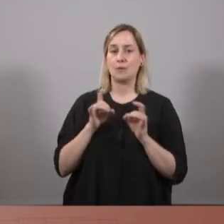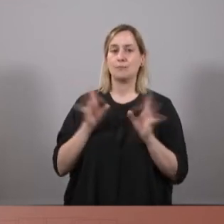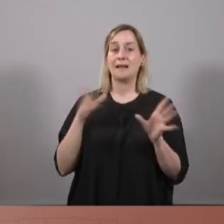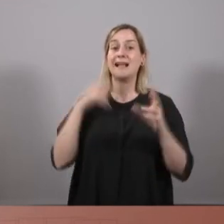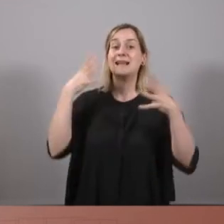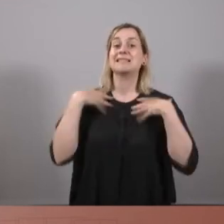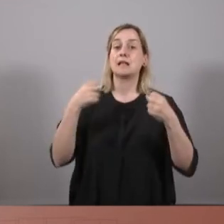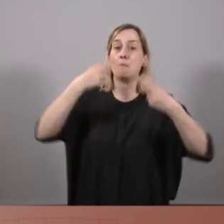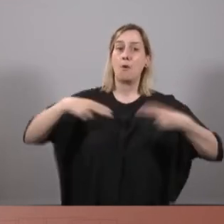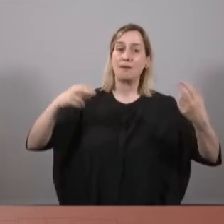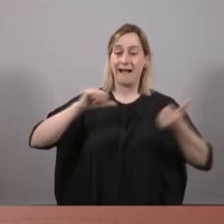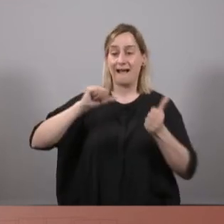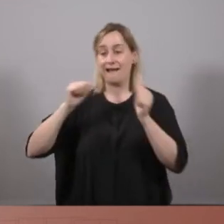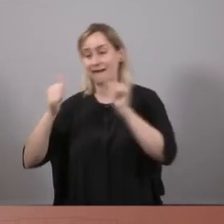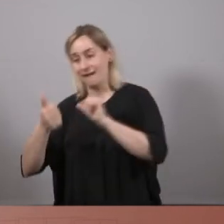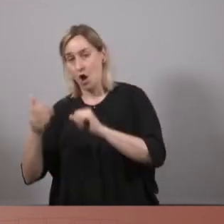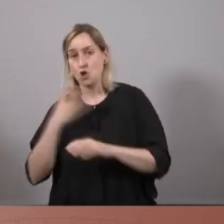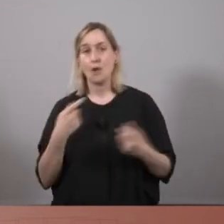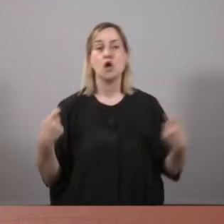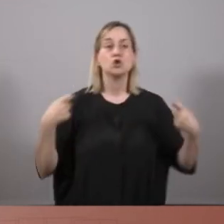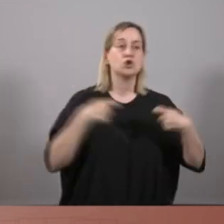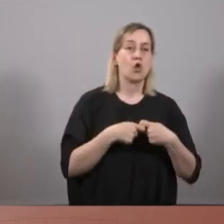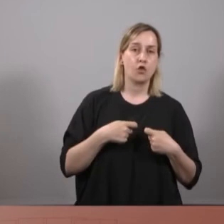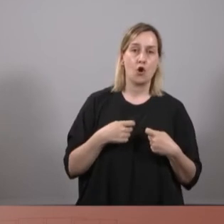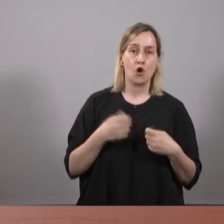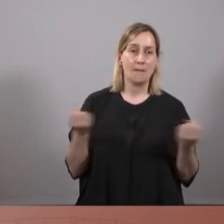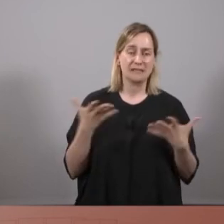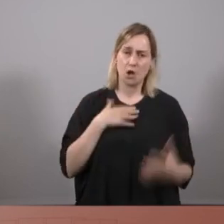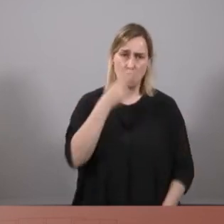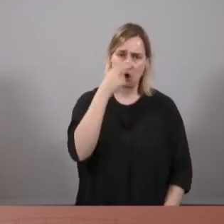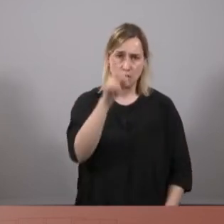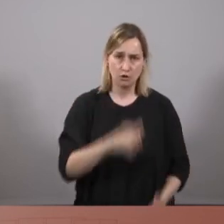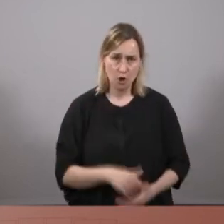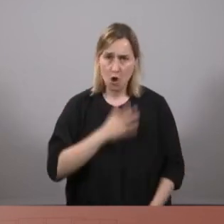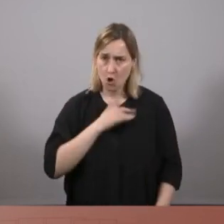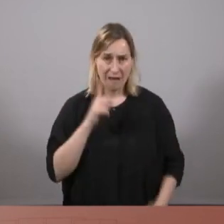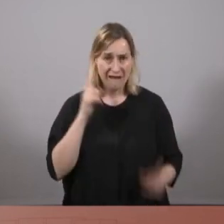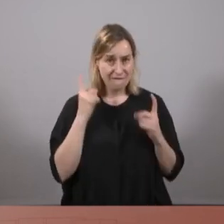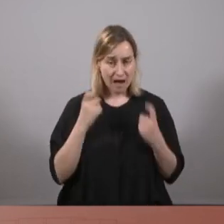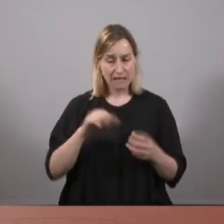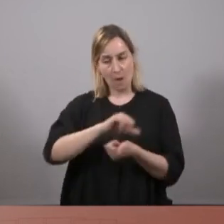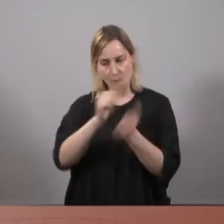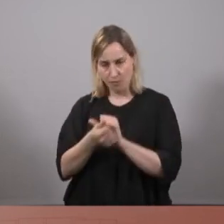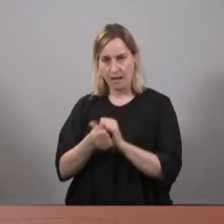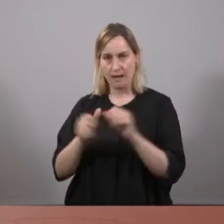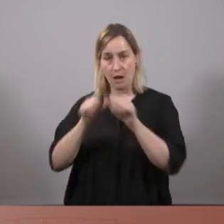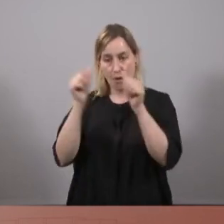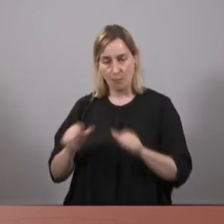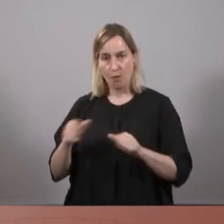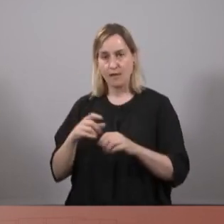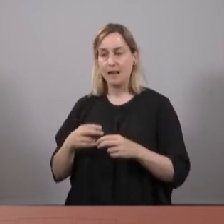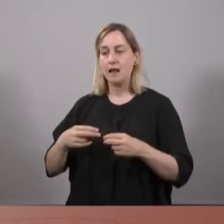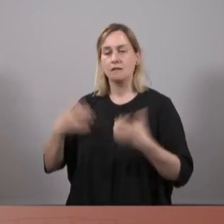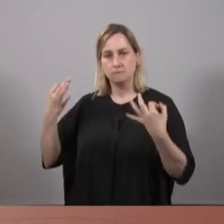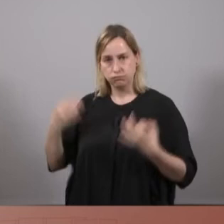sanitat pública, que no volem el model de la sociobresència, no el volem aquell model, hem de canviar cap a un model que fomenti la titularitat pública